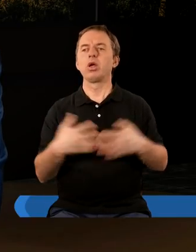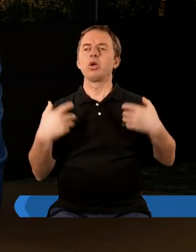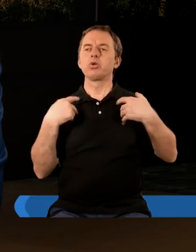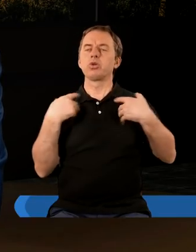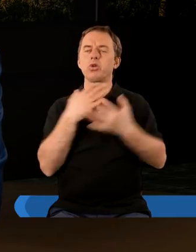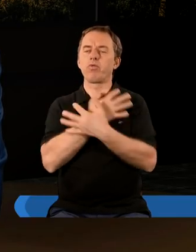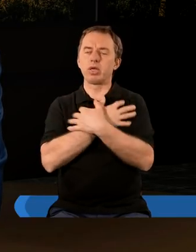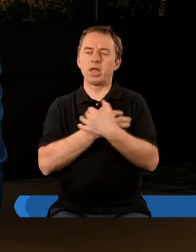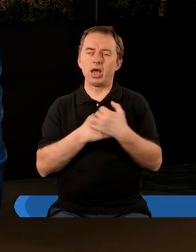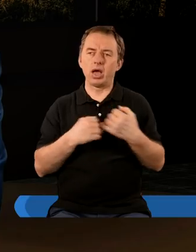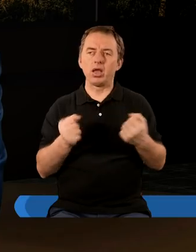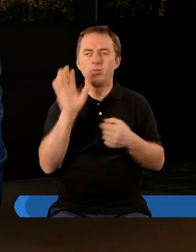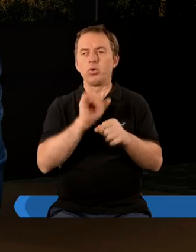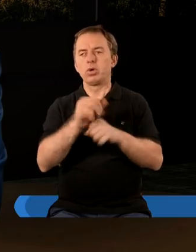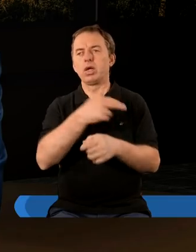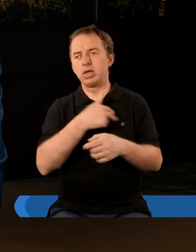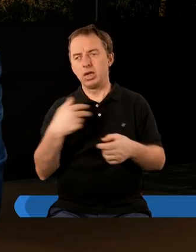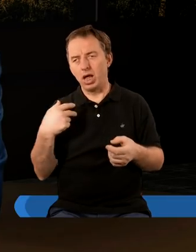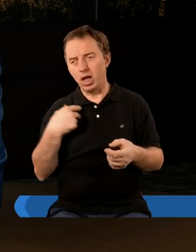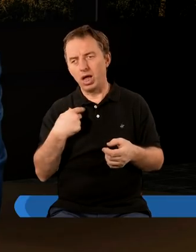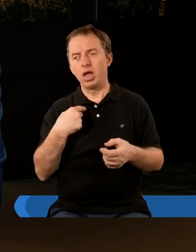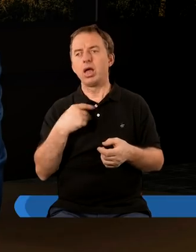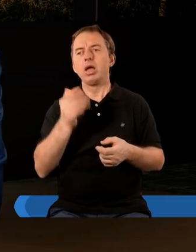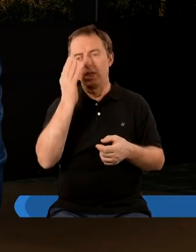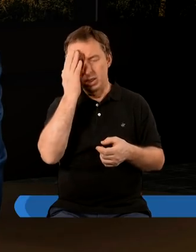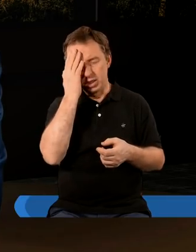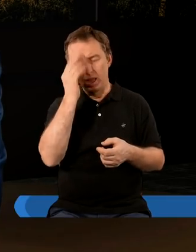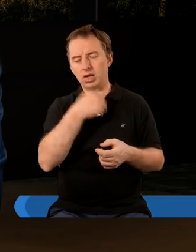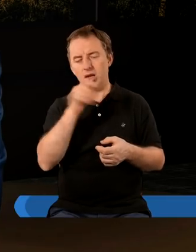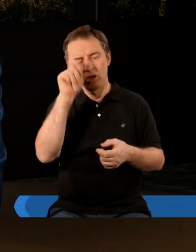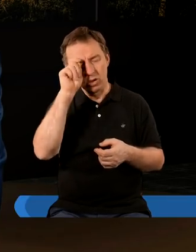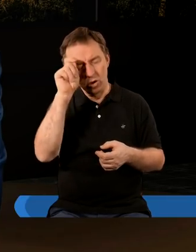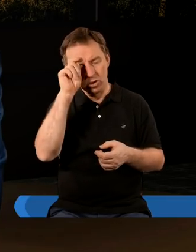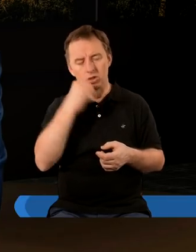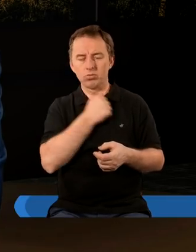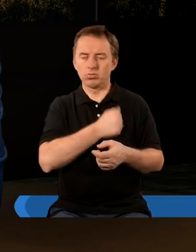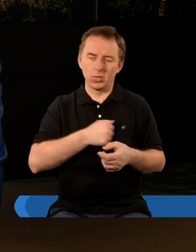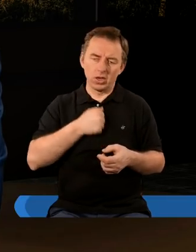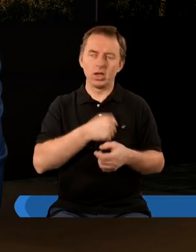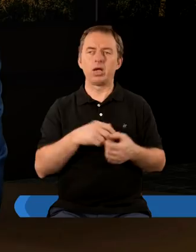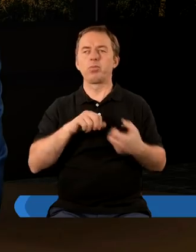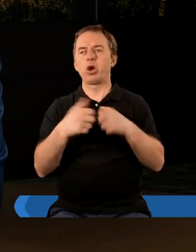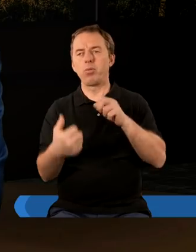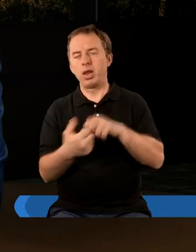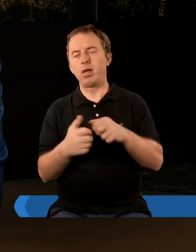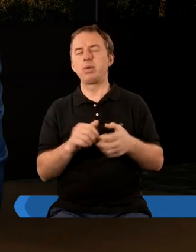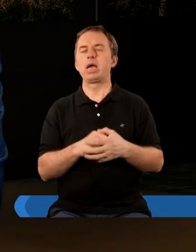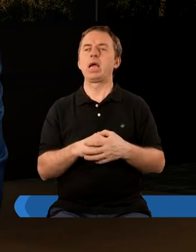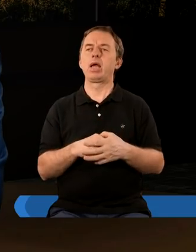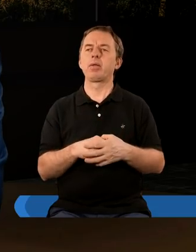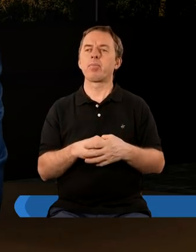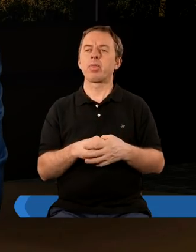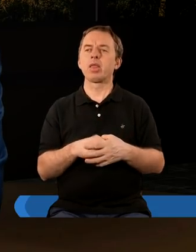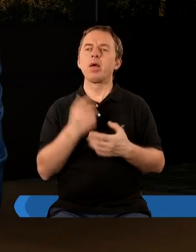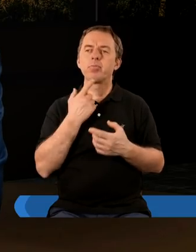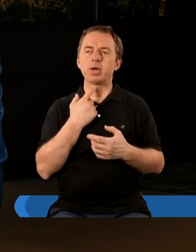życiowej tragedii, Bóg jest z nami. On zna nasze troski, nasze problemy